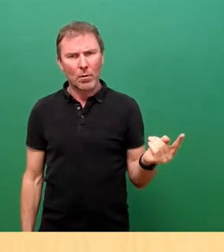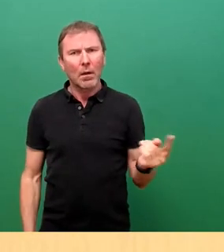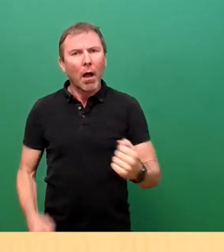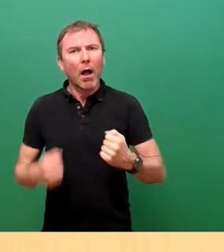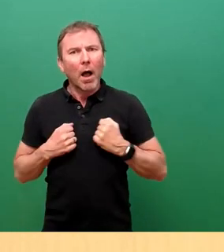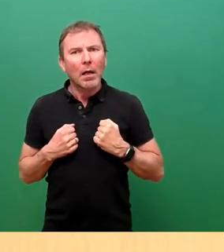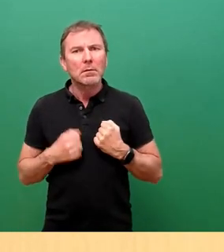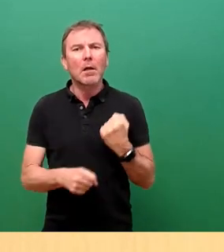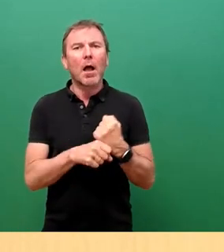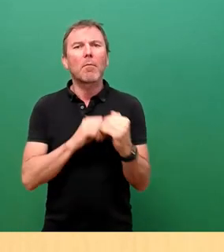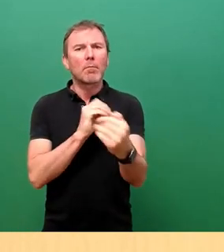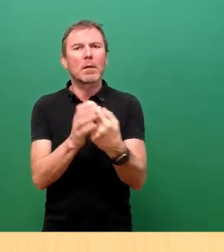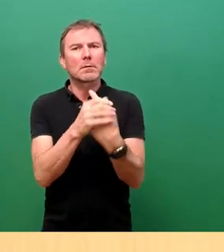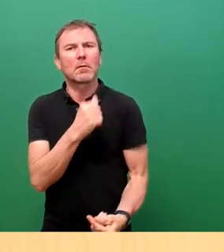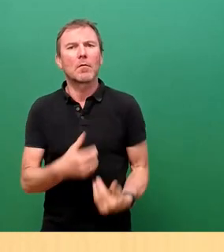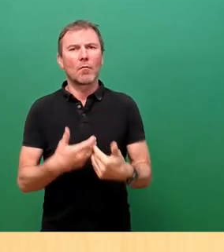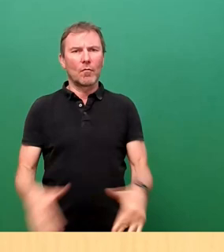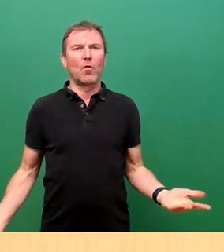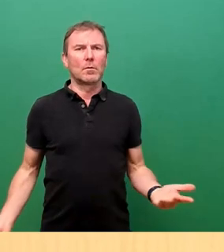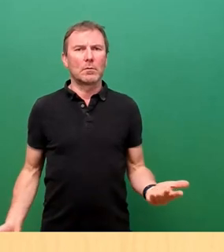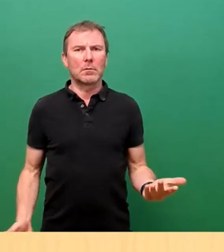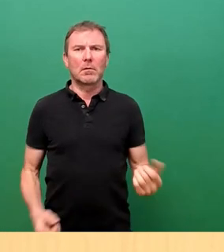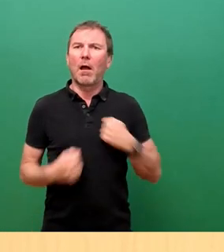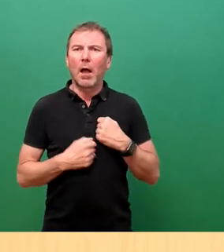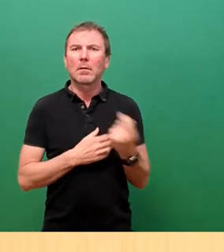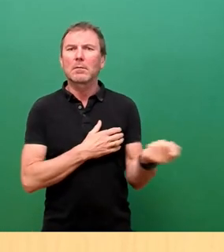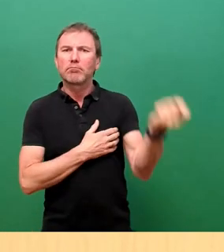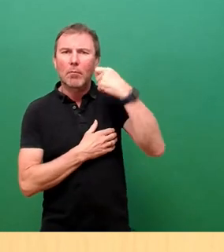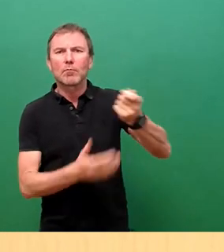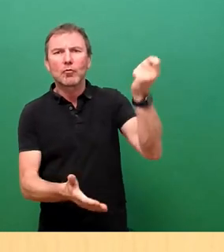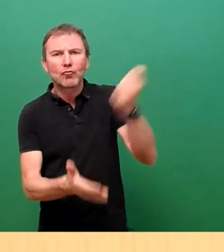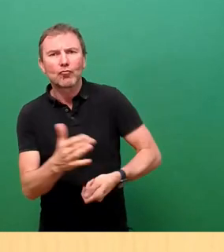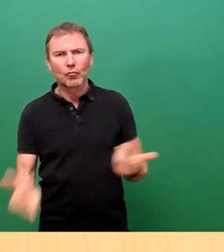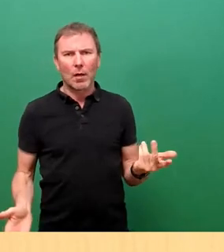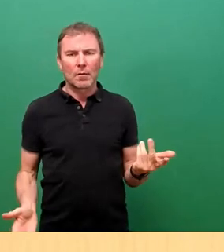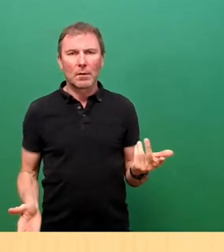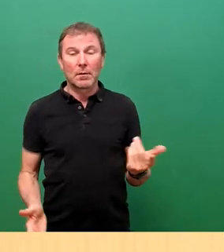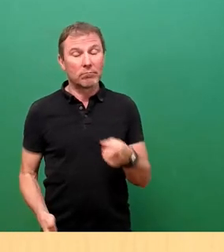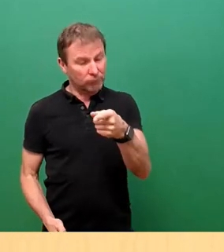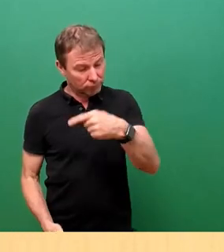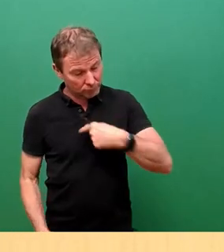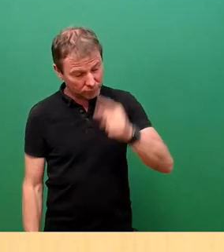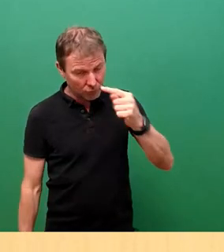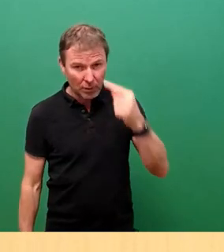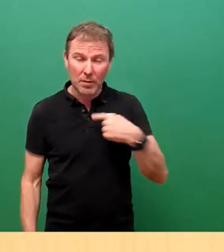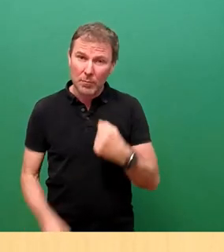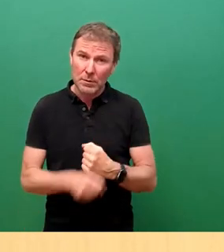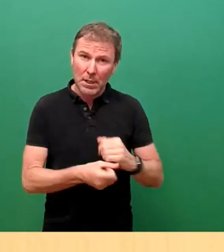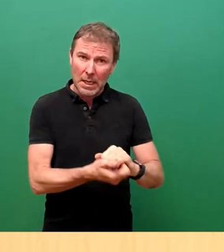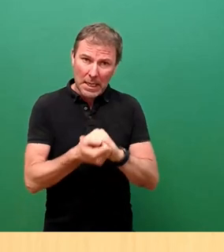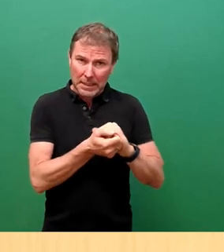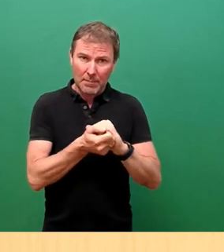Jobverlust. Wissen nicht, was passiert, haben Angst davor, bestraft zu werden. Und hier sehe ich den Ansatz, den wir als Stadtrat gemeinsam, als kleinsten